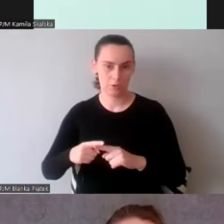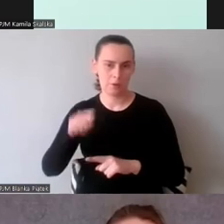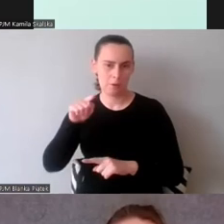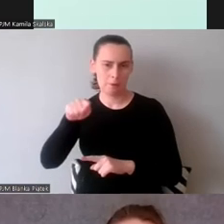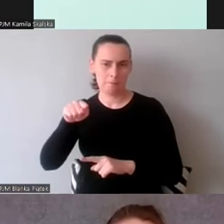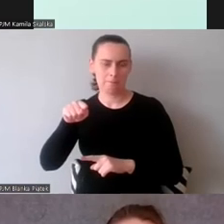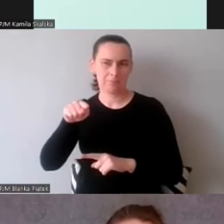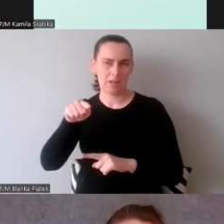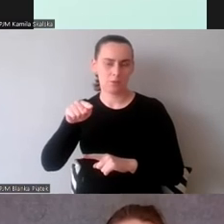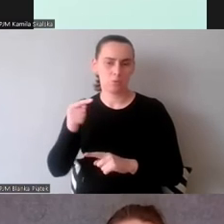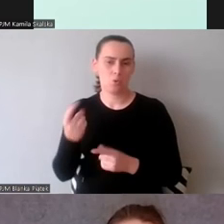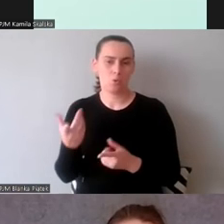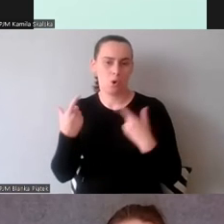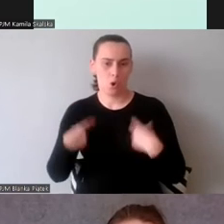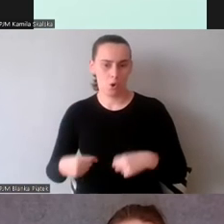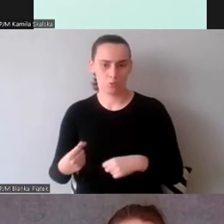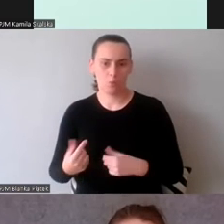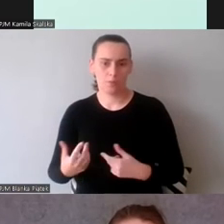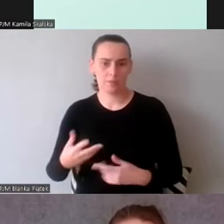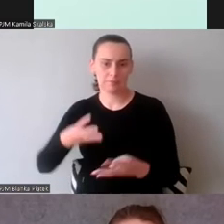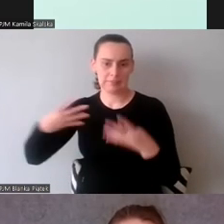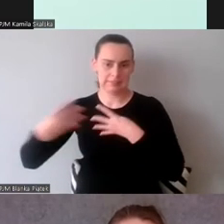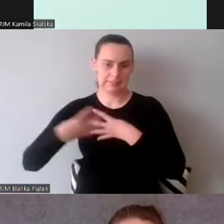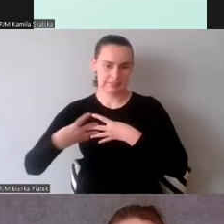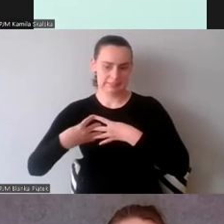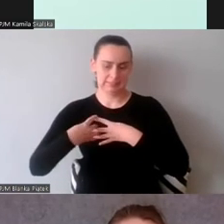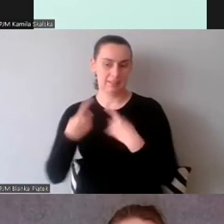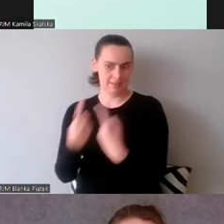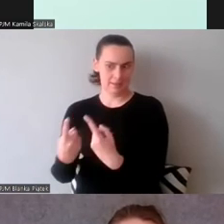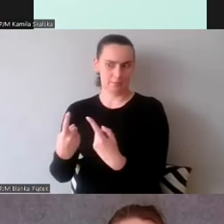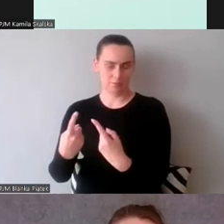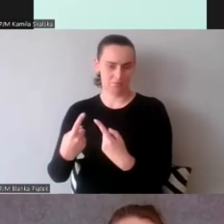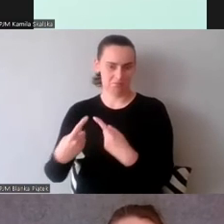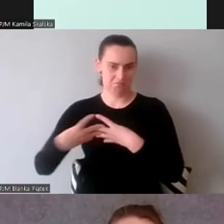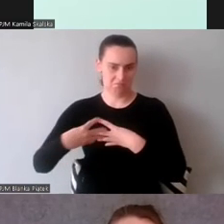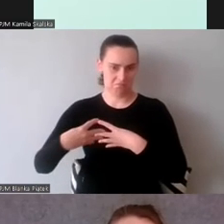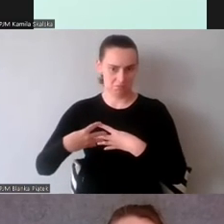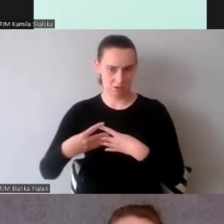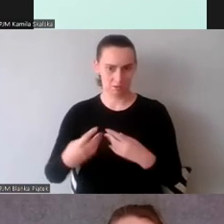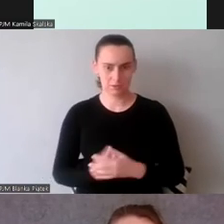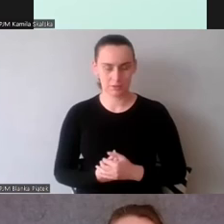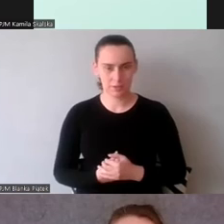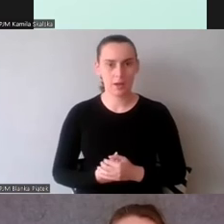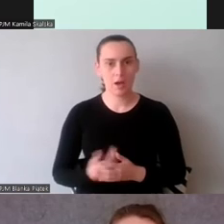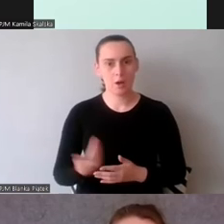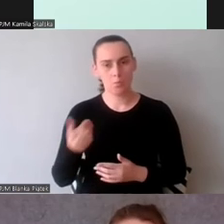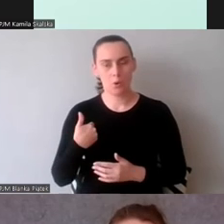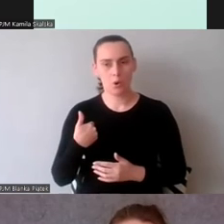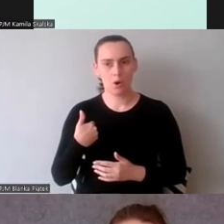własną znajomość języka. Mieliśmy pięciu studentów i sześciu doświadczonych tłumaczy.